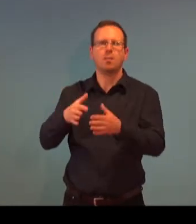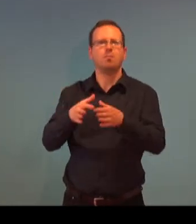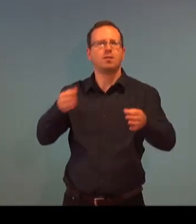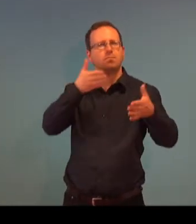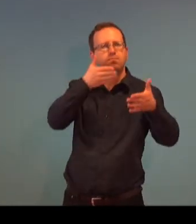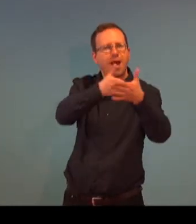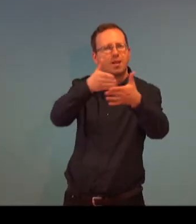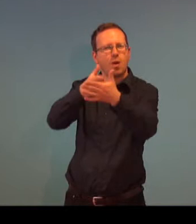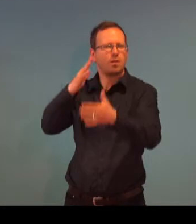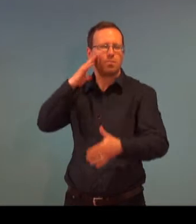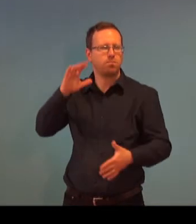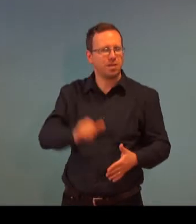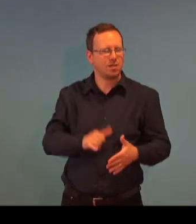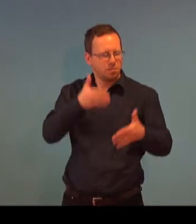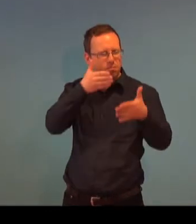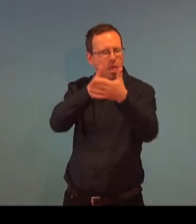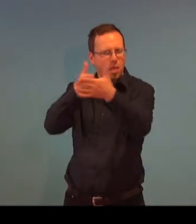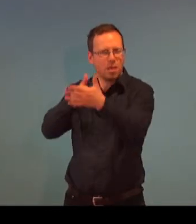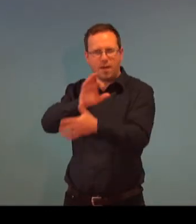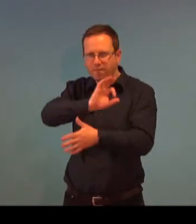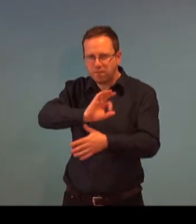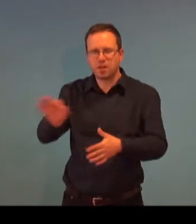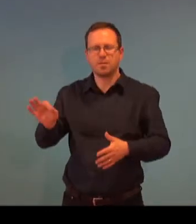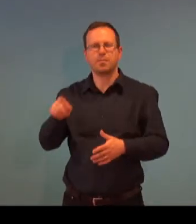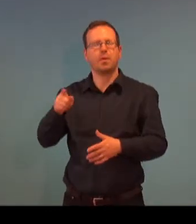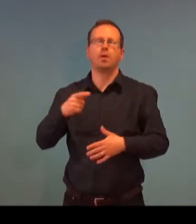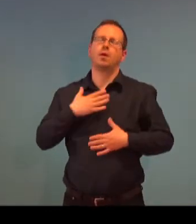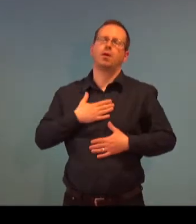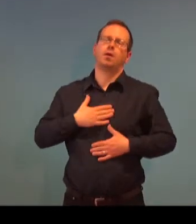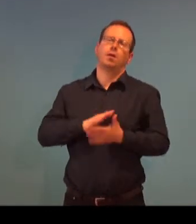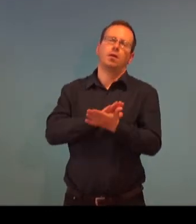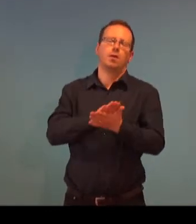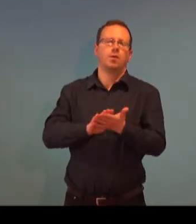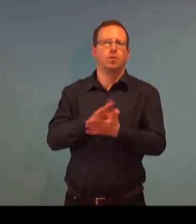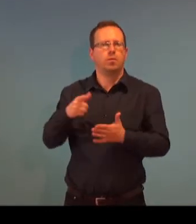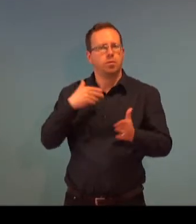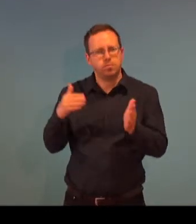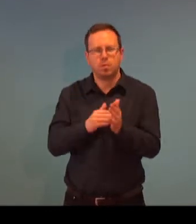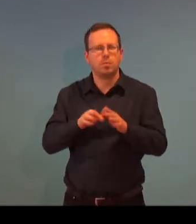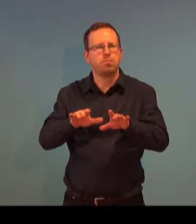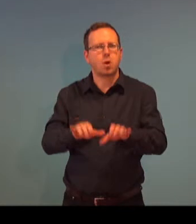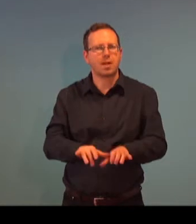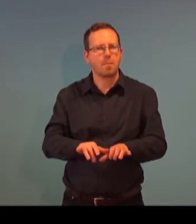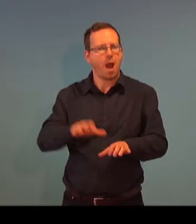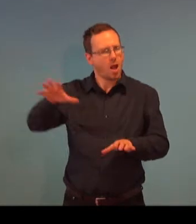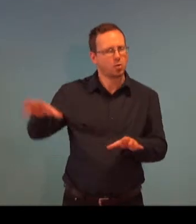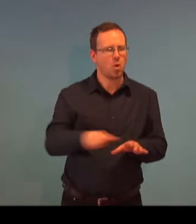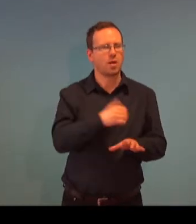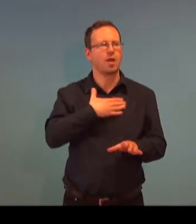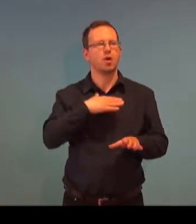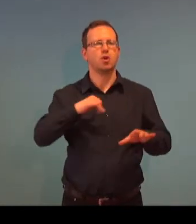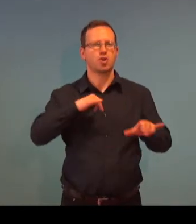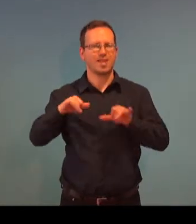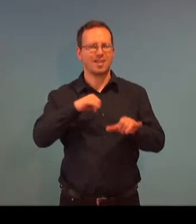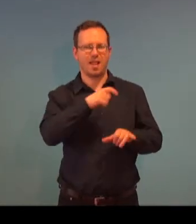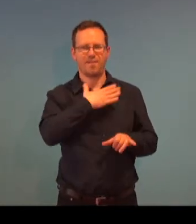v Prseči, takže Honzoviš je dneska Prseča. On je velice rád, že se dostal